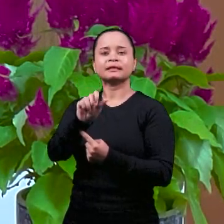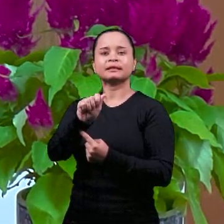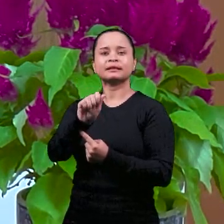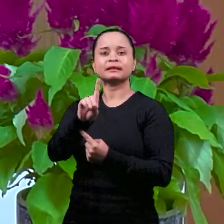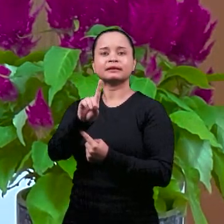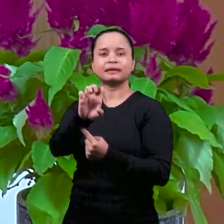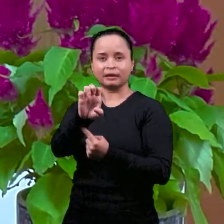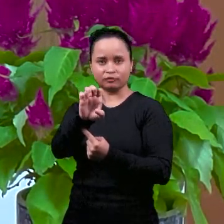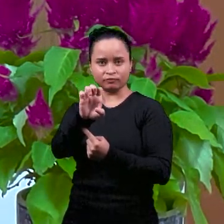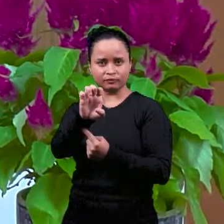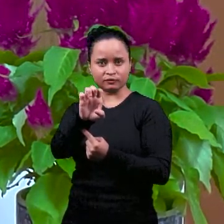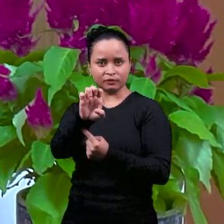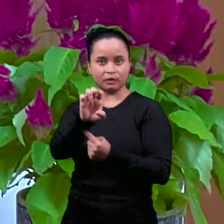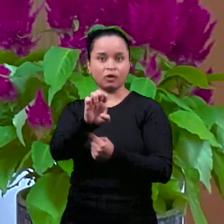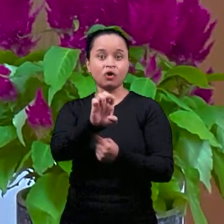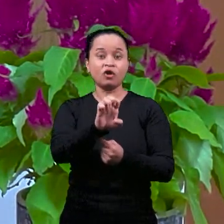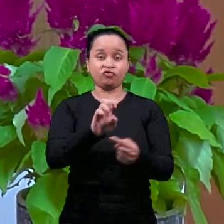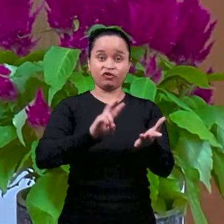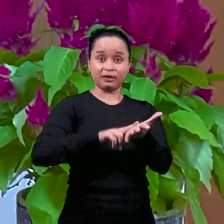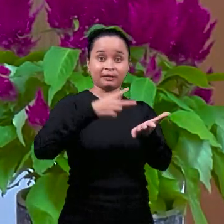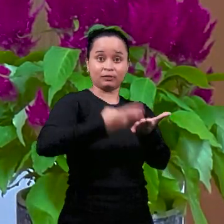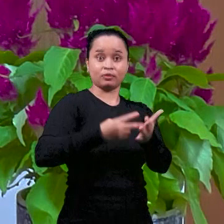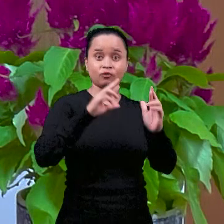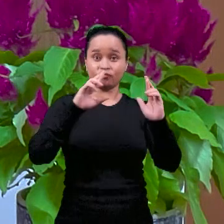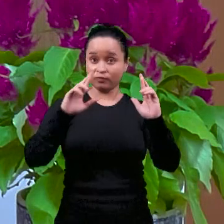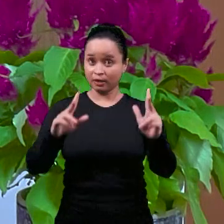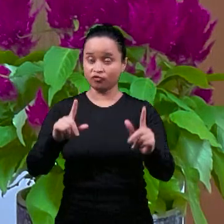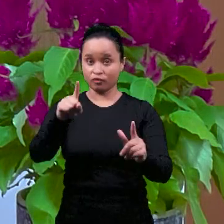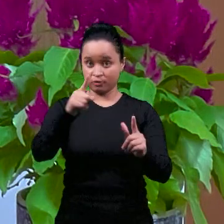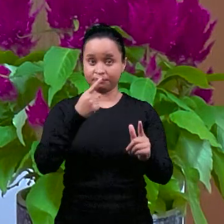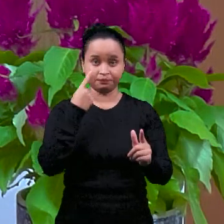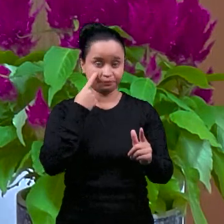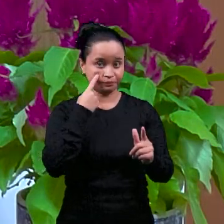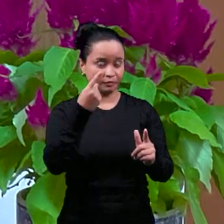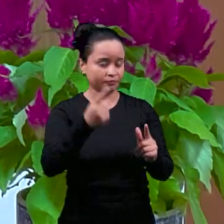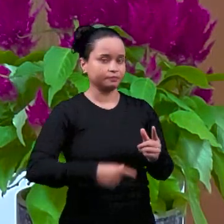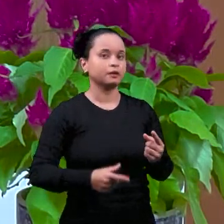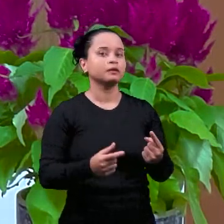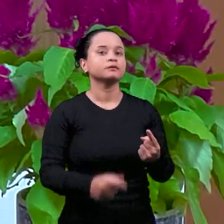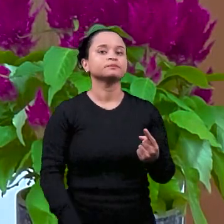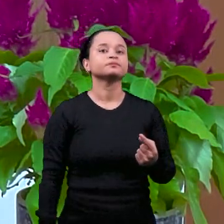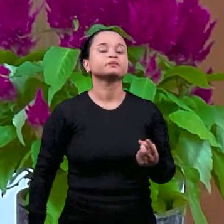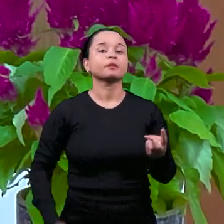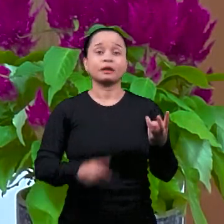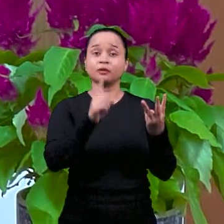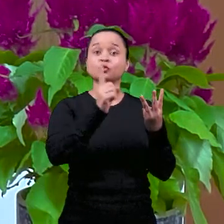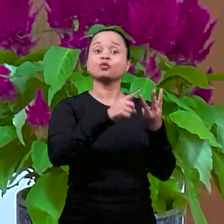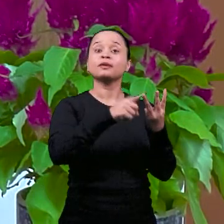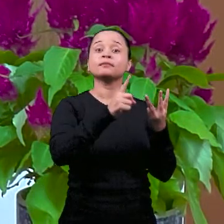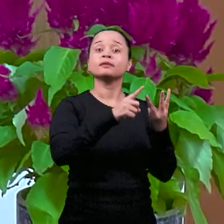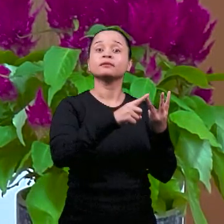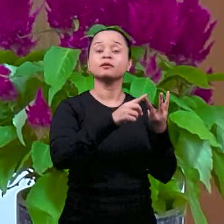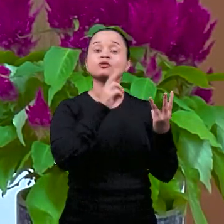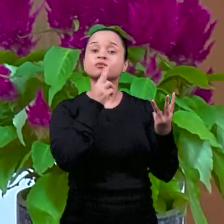слово определяло слово «истина». К примеру, на иврите